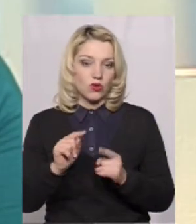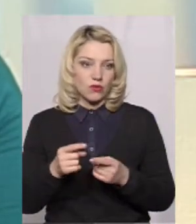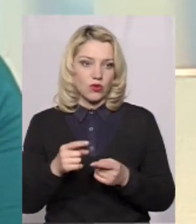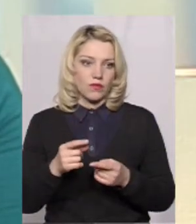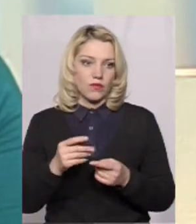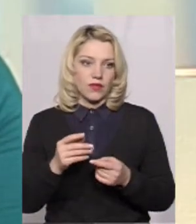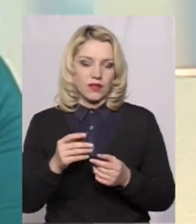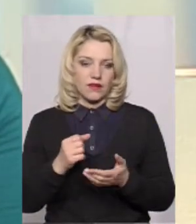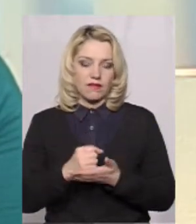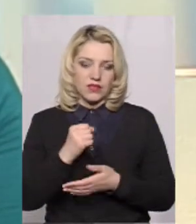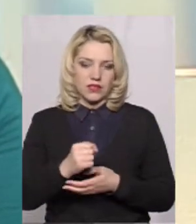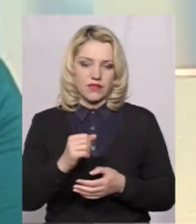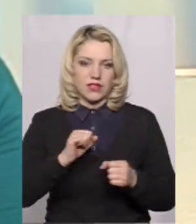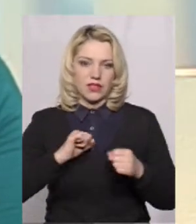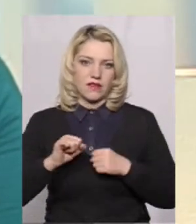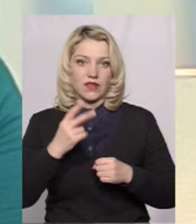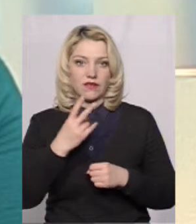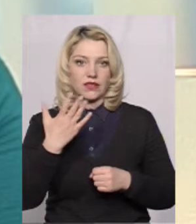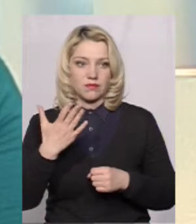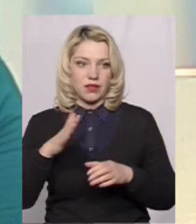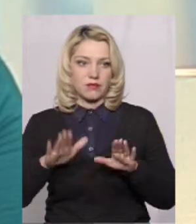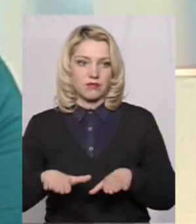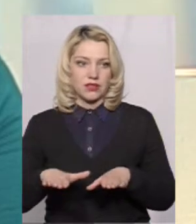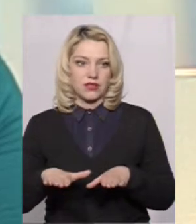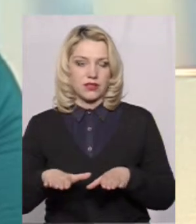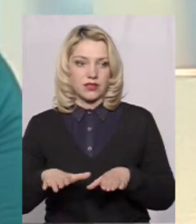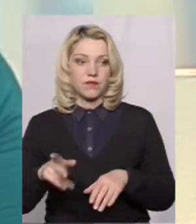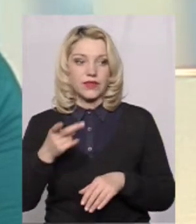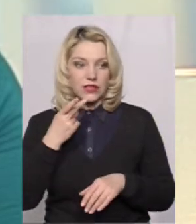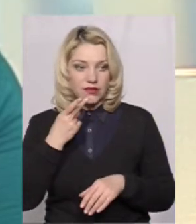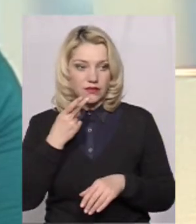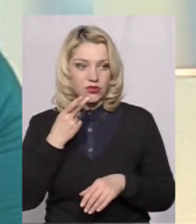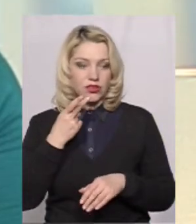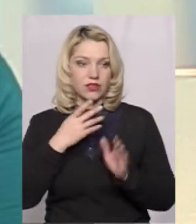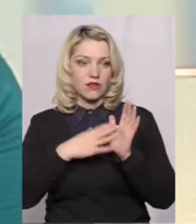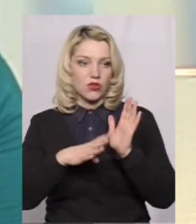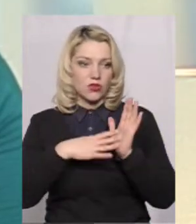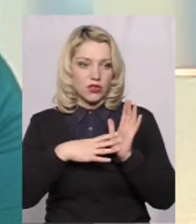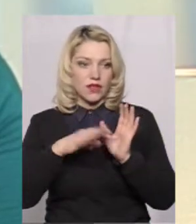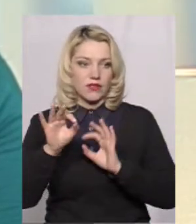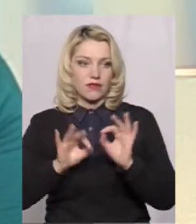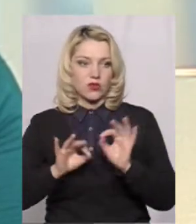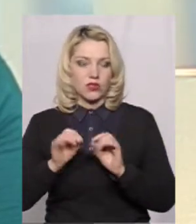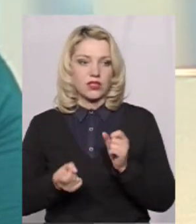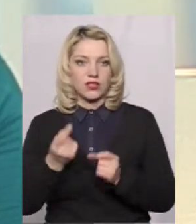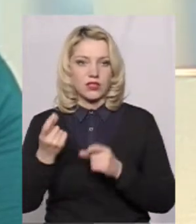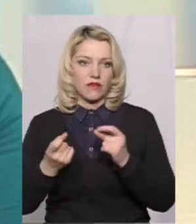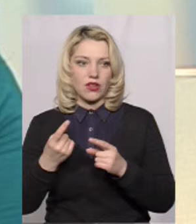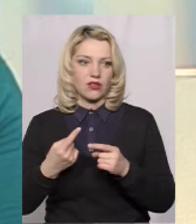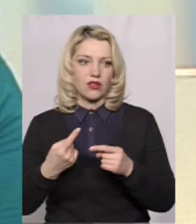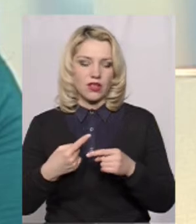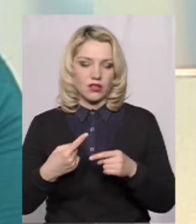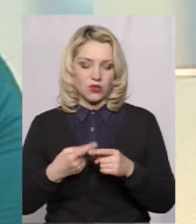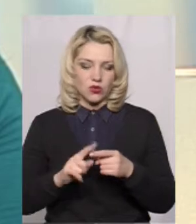виставить керівник 25 місць, наприклад. І завжди 99% з'являються на цю